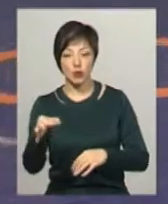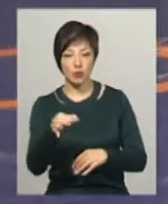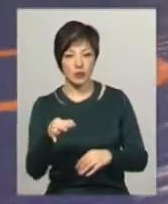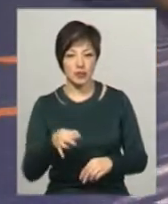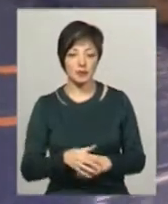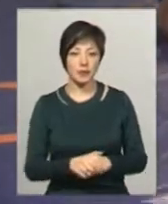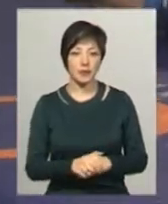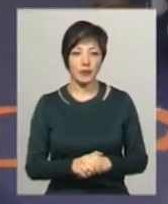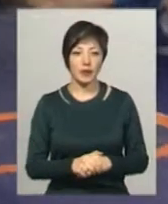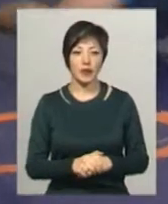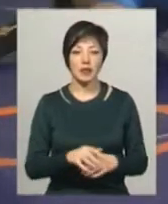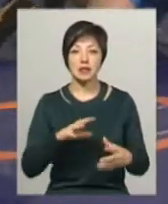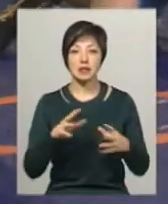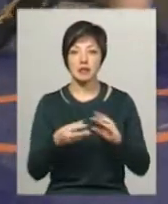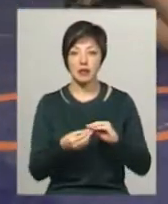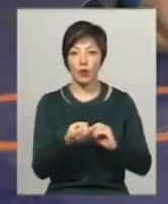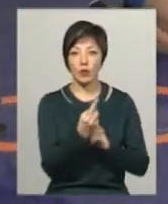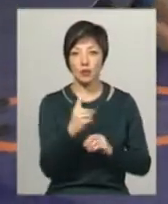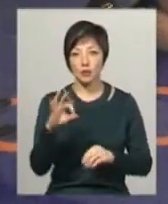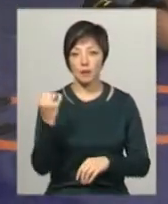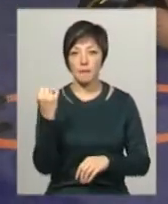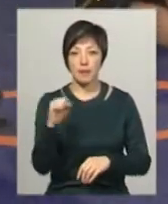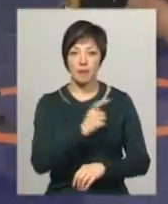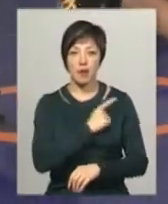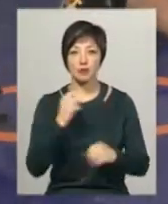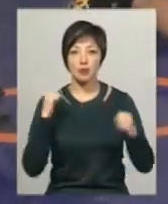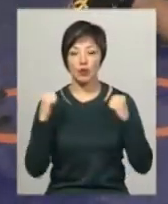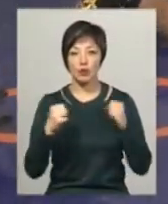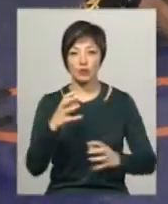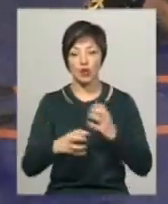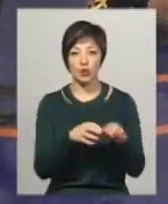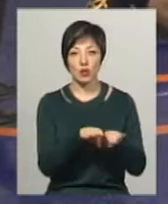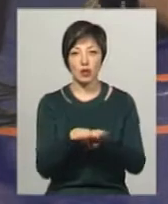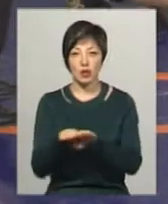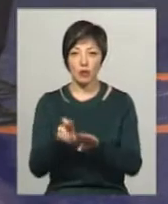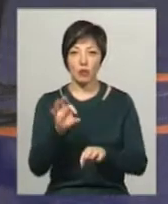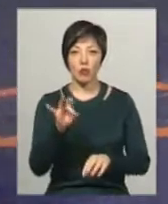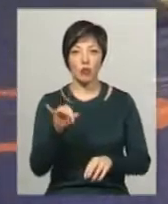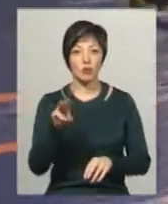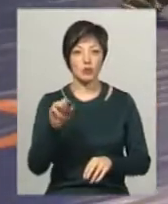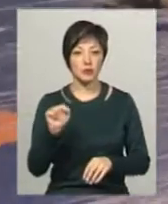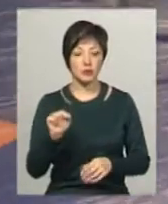Сергієм Лещенком. І з рахунком 11-0 переміг майстер спорту міжнародного класу Олексій Борута.